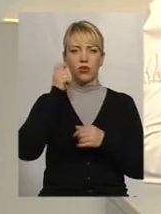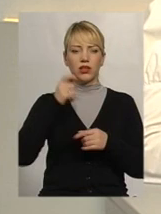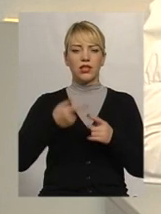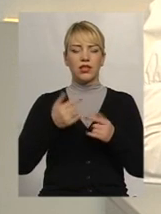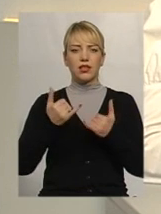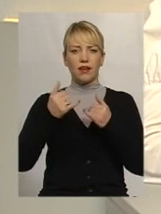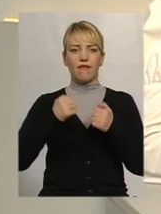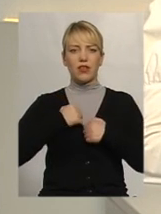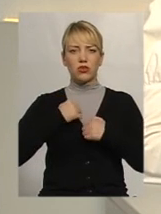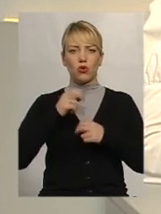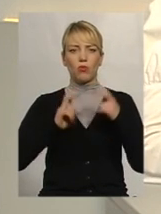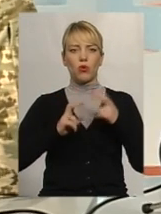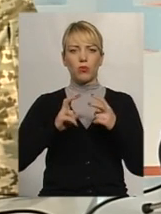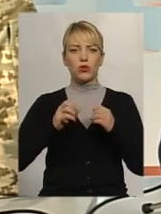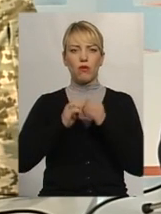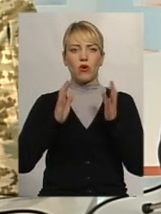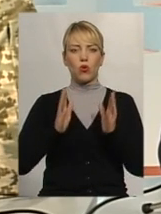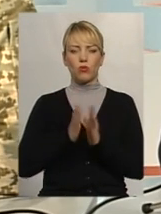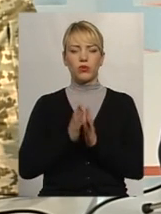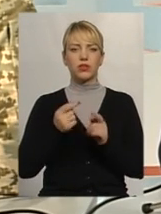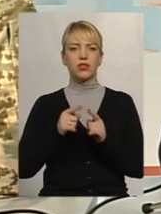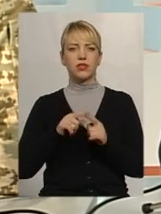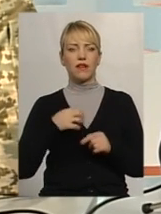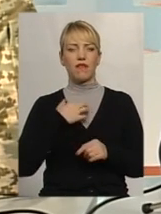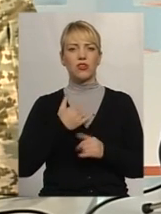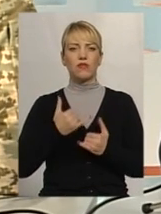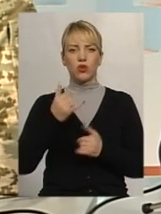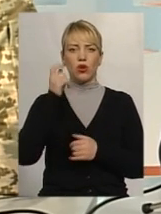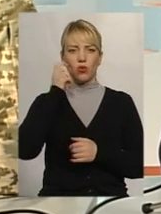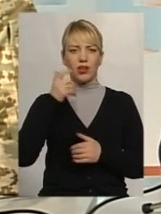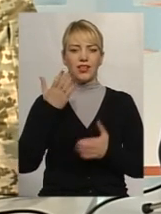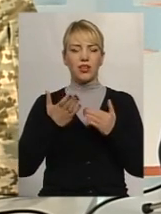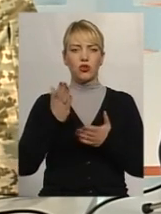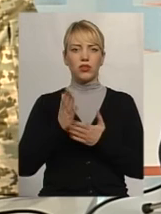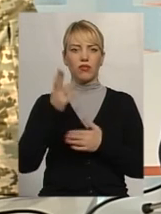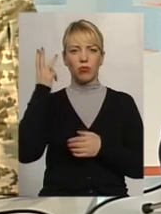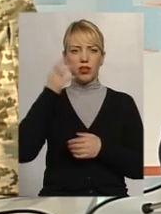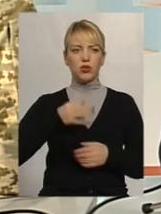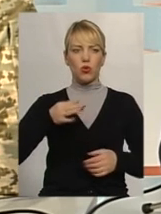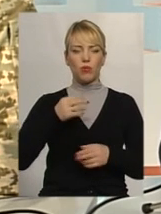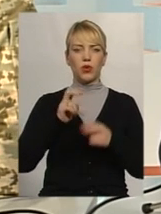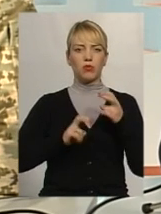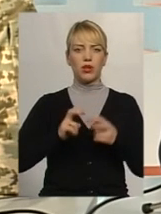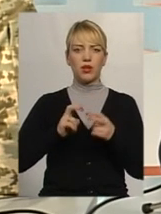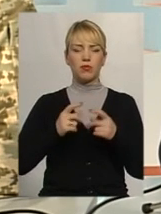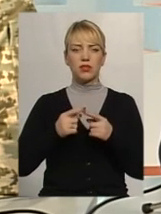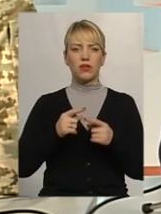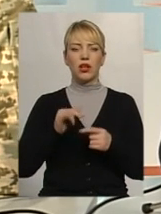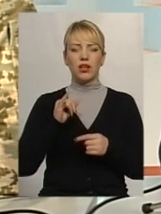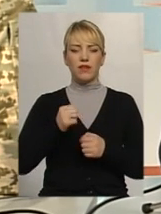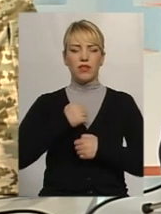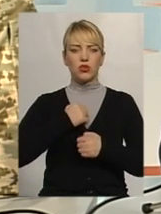комплексу України надзвичайно важливо. Тому, якщо і в Хмельницькій області є підприємства, двійного призначення,